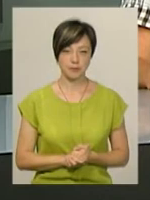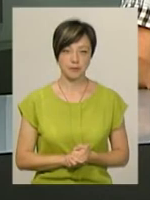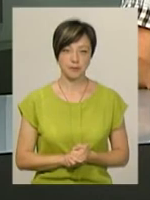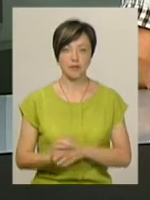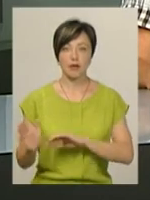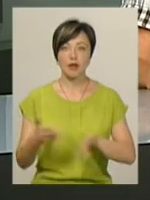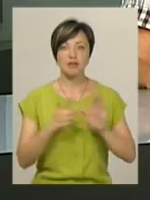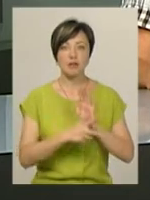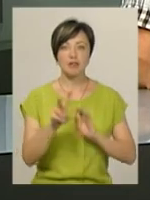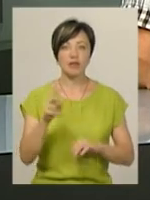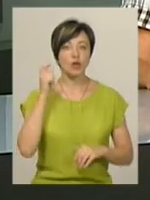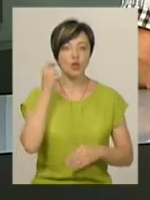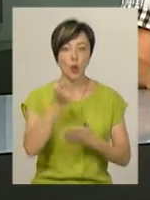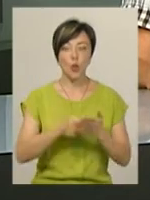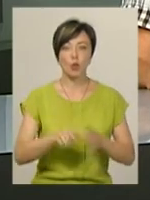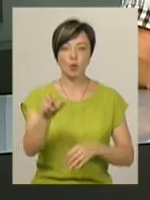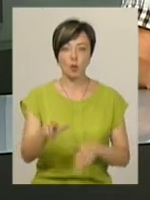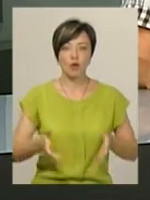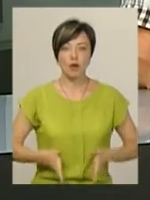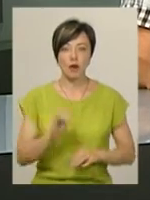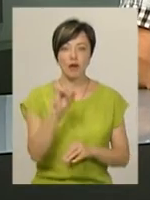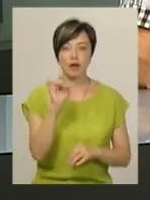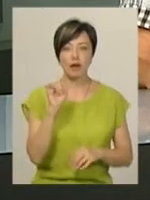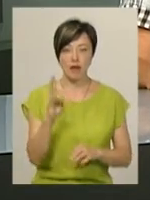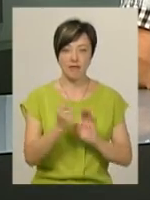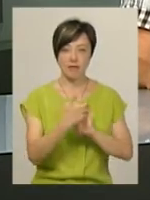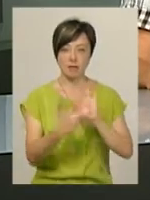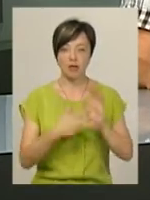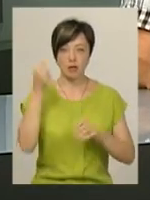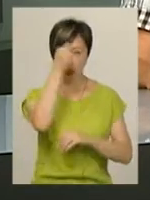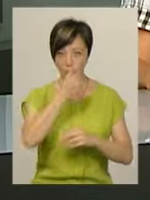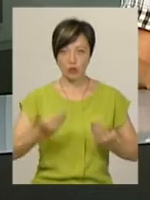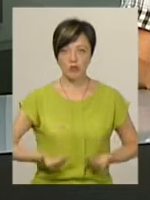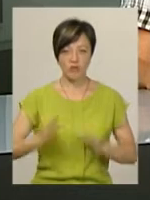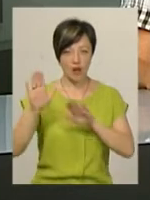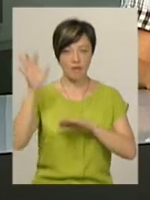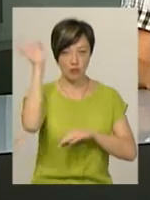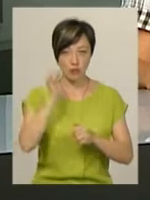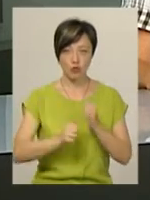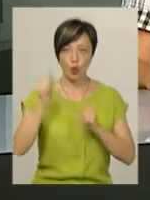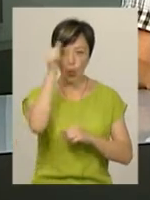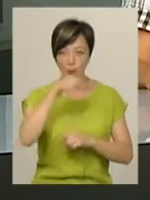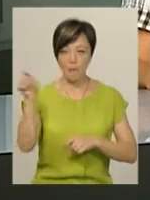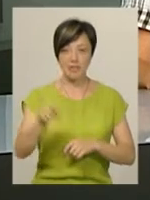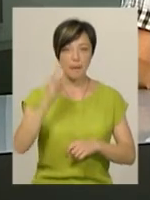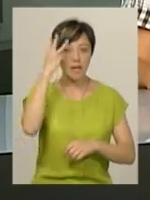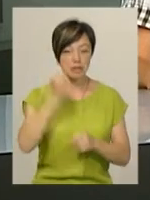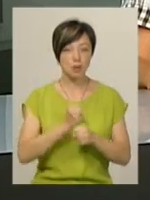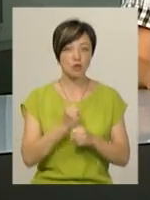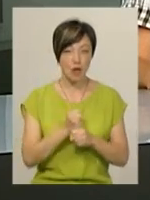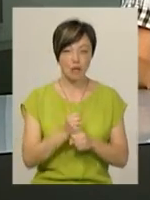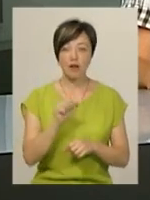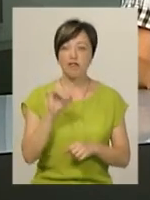82-річний художник, уродженець Ірану, який 18 років проживає в Німеччині, щороку приїздить в Хмельницький працювати.